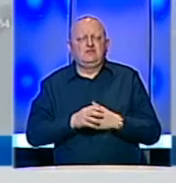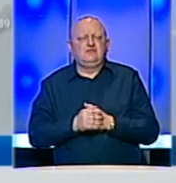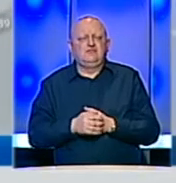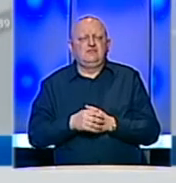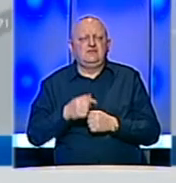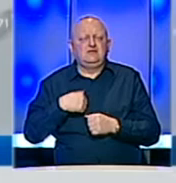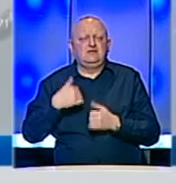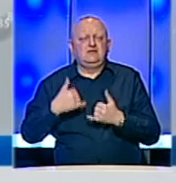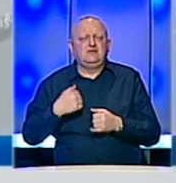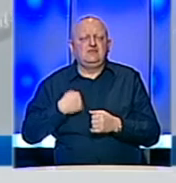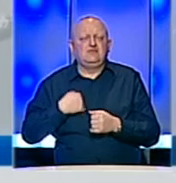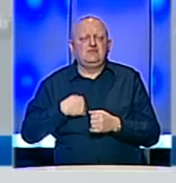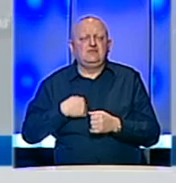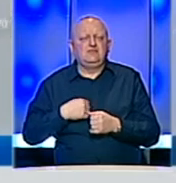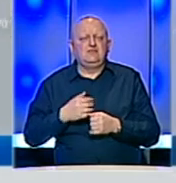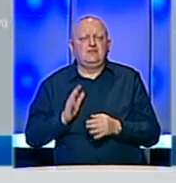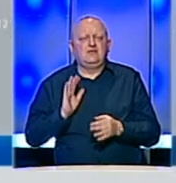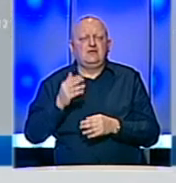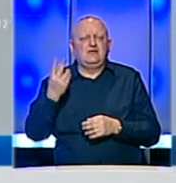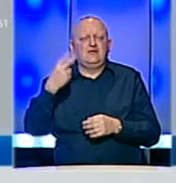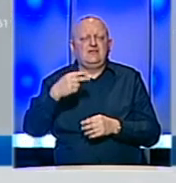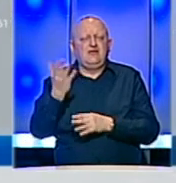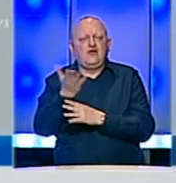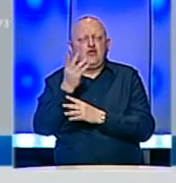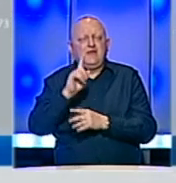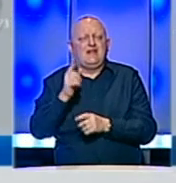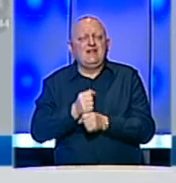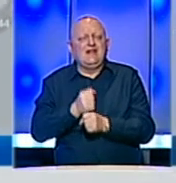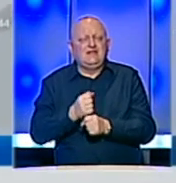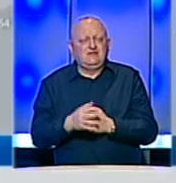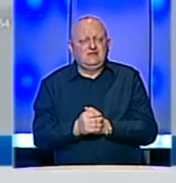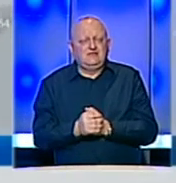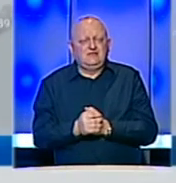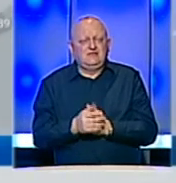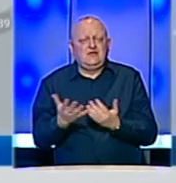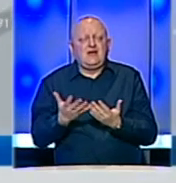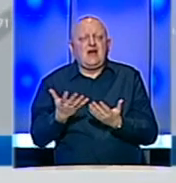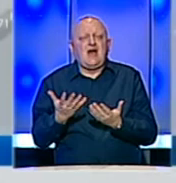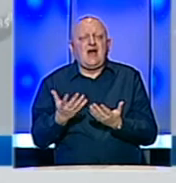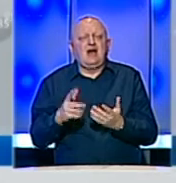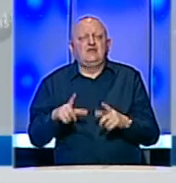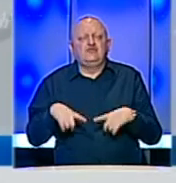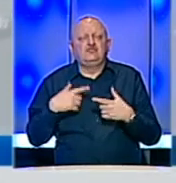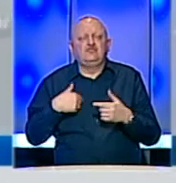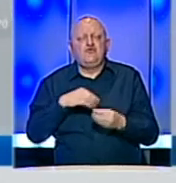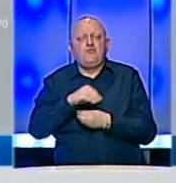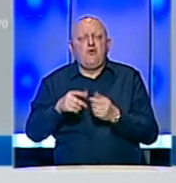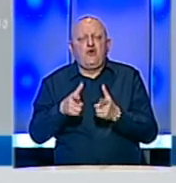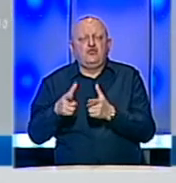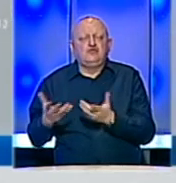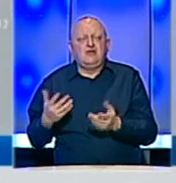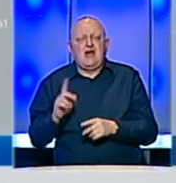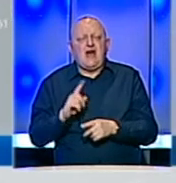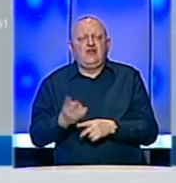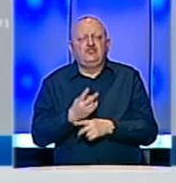Danas u Banja Luci, kažem vam, preko 2000 konobara ne rade. Pitanje kako će onda prehrane svoju porodicu ako ih